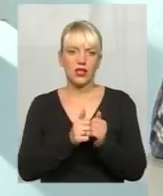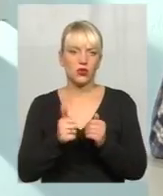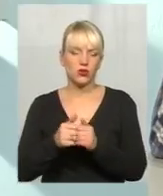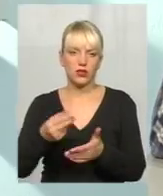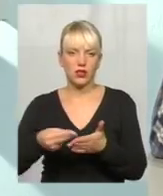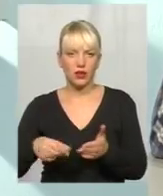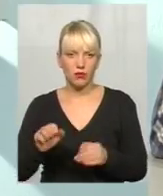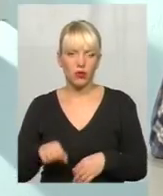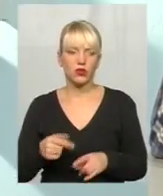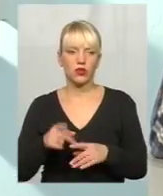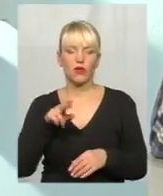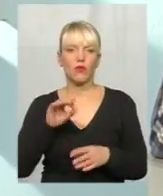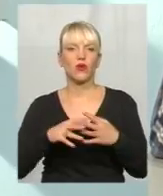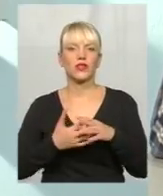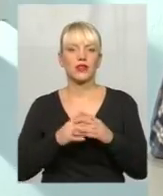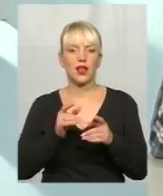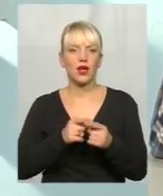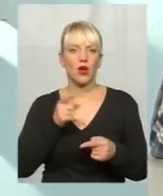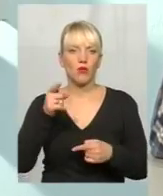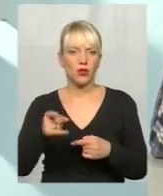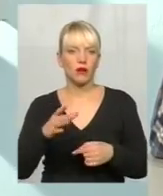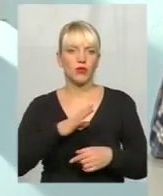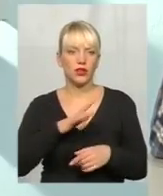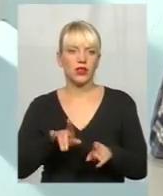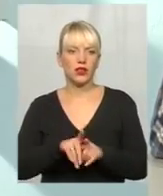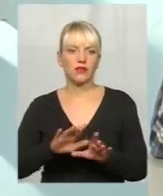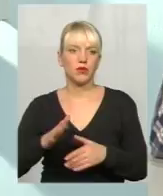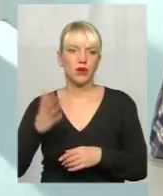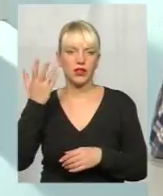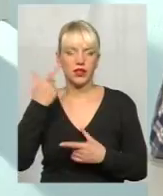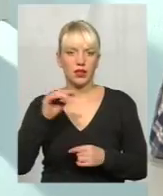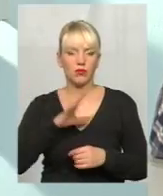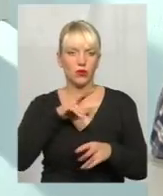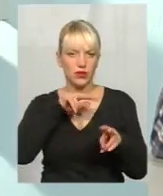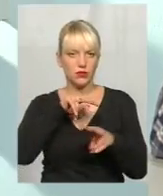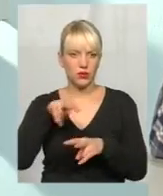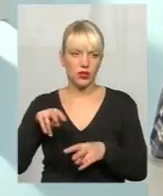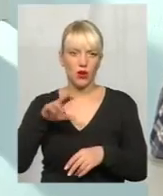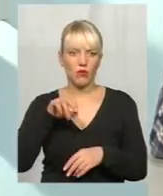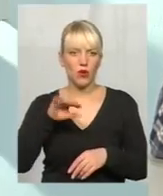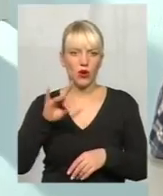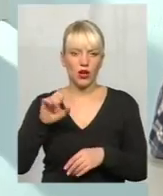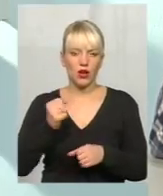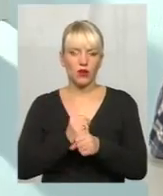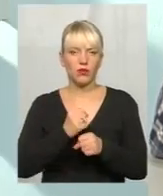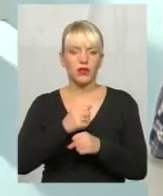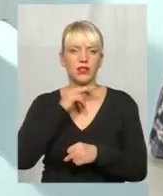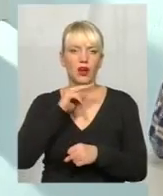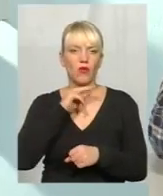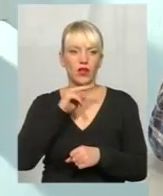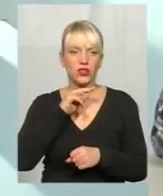Значить, по селах, особливо подальніх, да, були такі випадки. Там, де були спострігачі опори, вони робили зауваження,